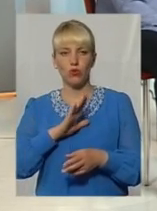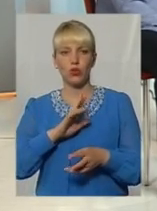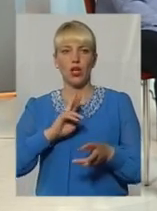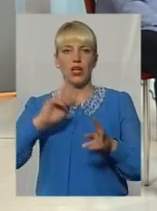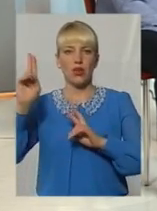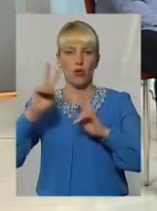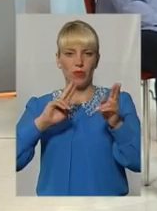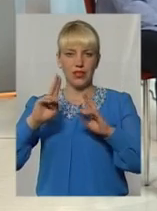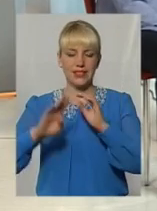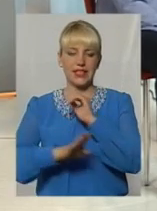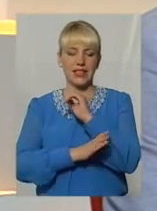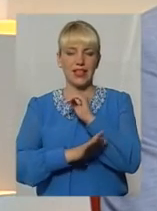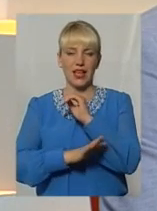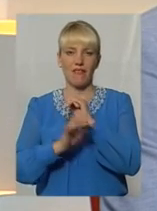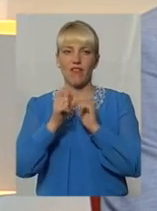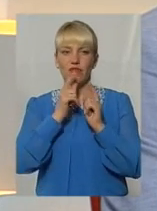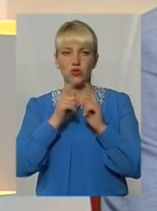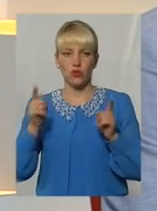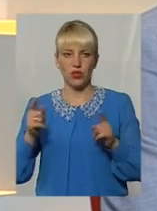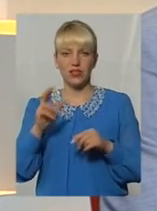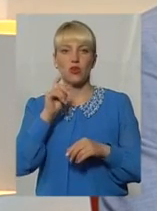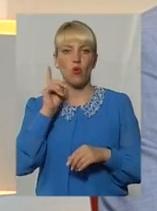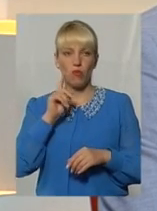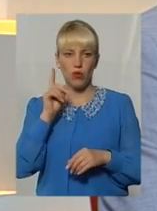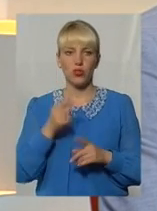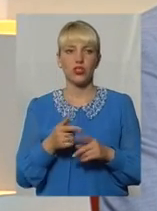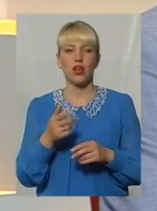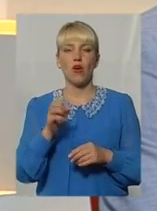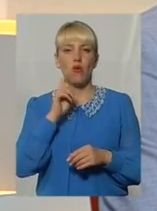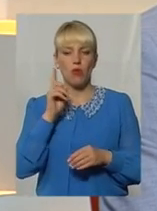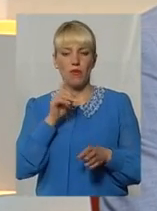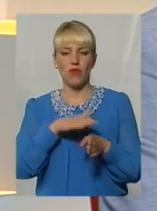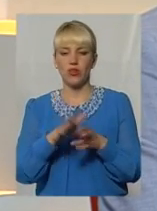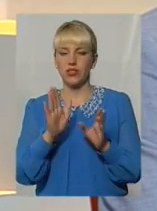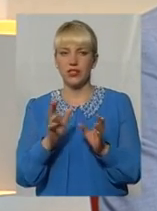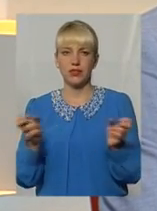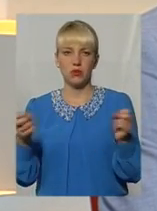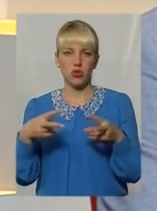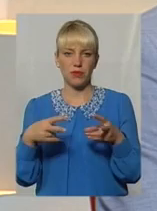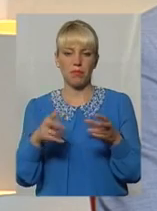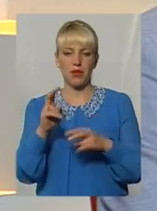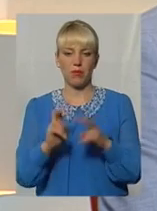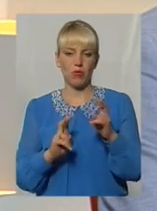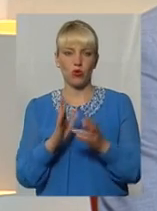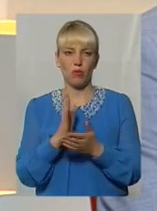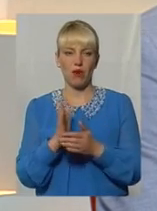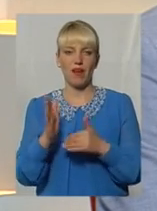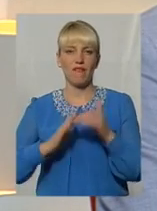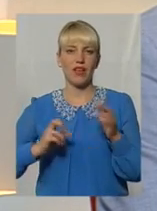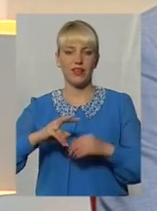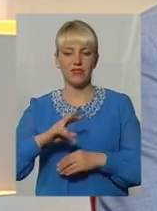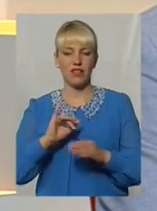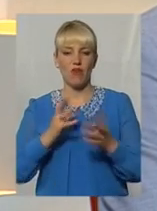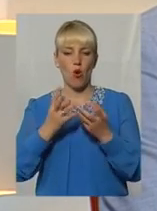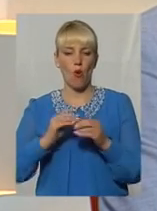Строки? Ні, ви маєте замоложення? Так. Замоложення виконується тільки спеціалізованим підприємством, яке має відповідних фахівців і обладнання.